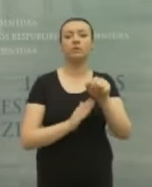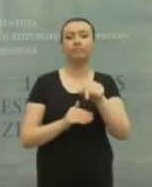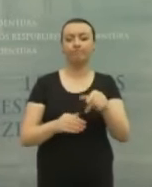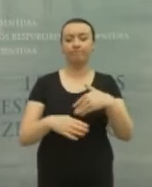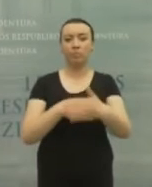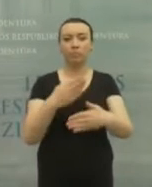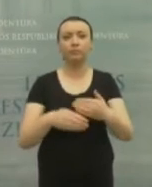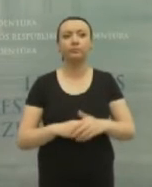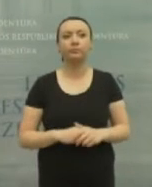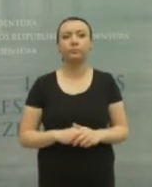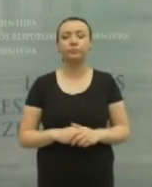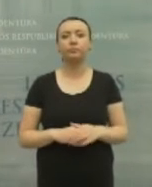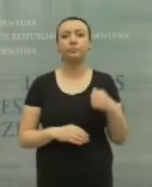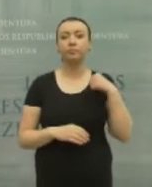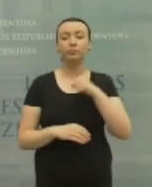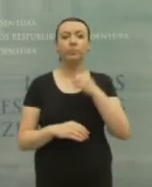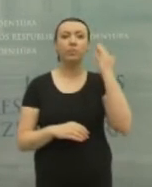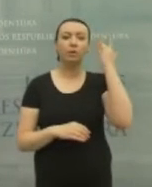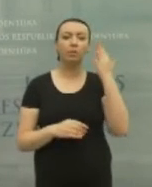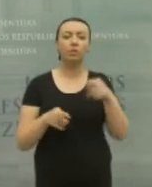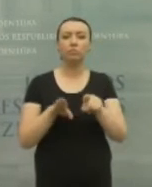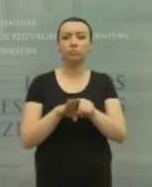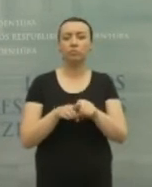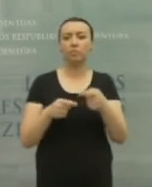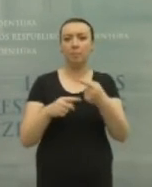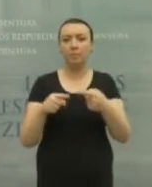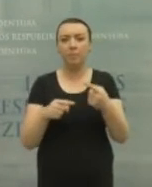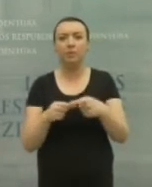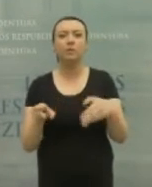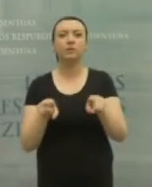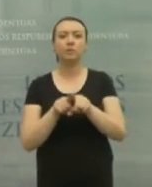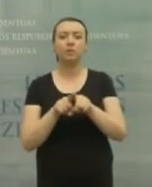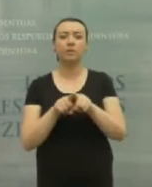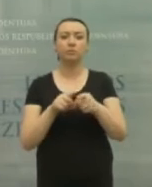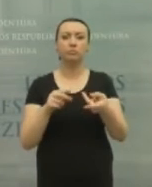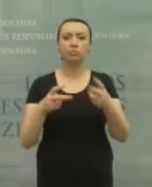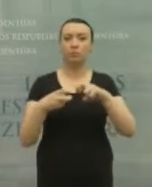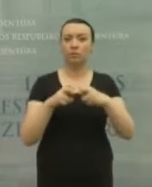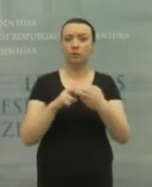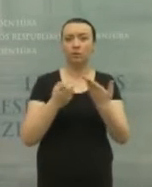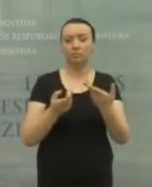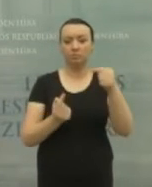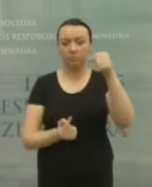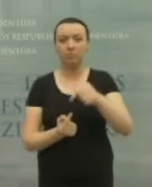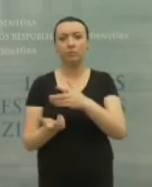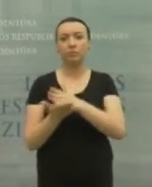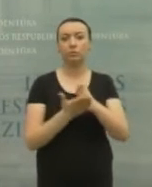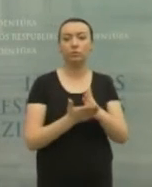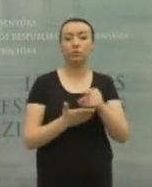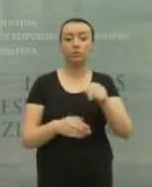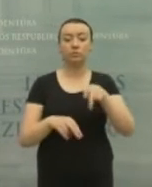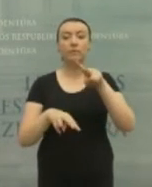šį procesą. Aš manau, kad tikrai netradicinės priemonės, netradiciniai problemai spręsti yra visiškai tinkamos ir